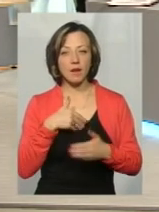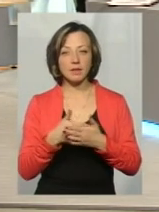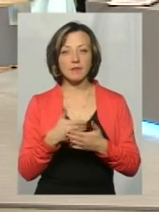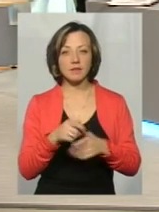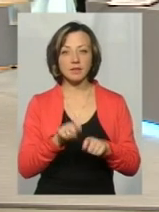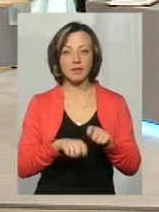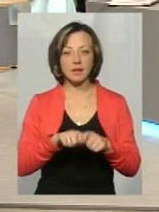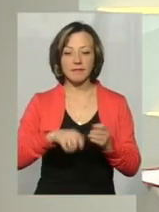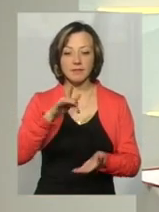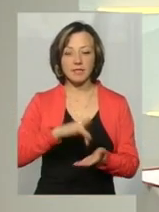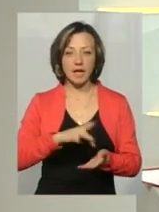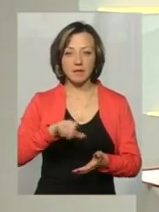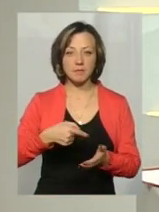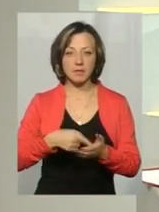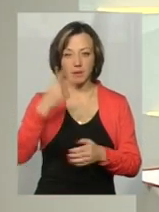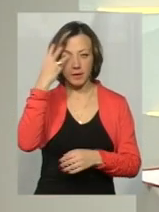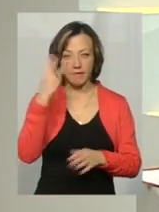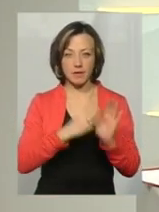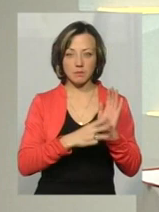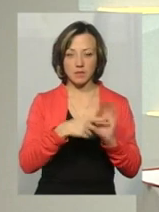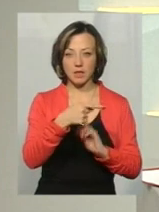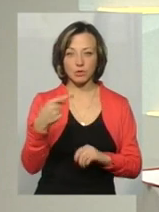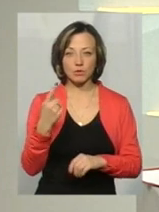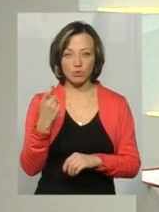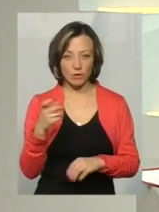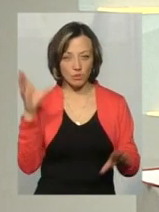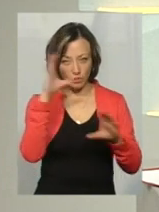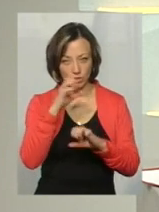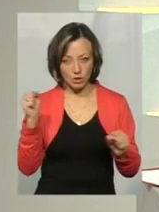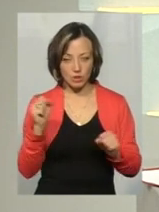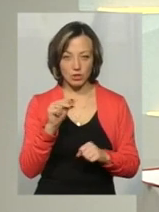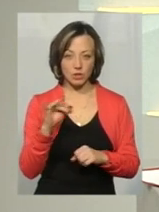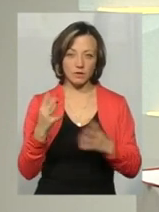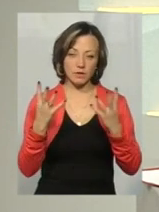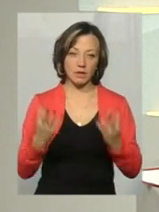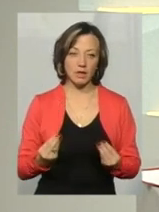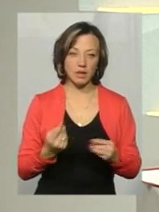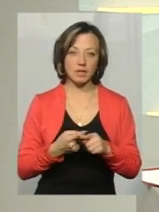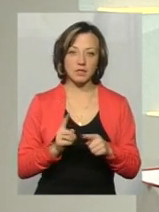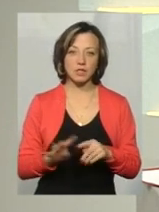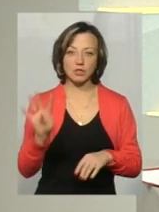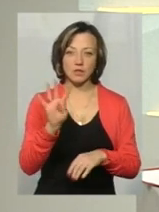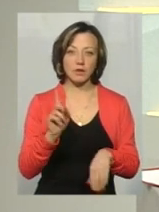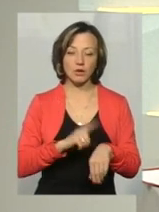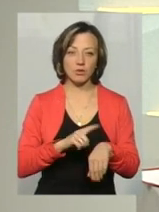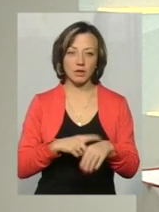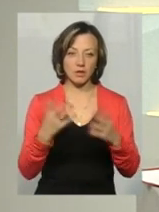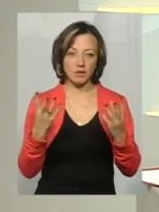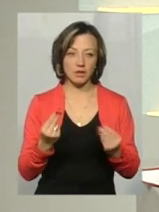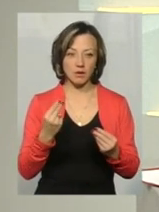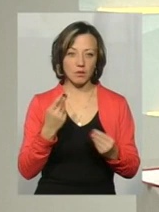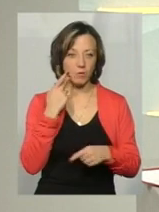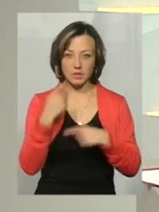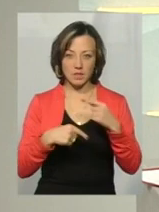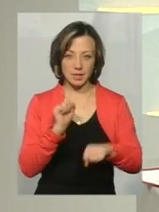швидкість в центрі Хмельницького 80-100. Це вони вночі заміряли? Ні, це десь 4-та година дня була. Так у нас постійні